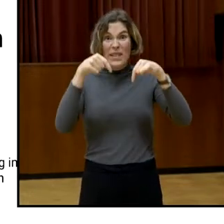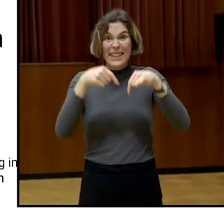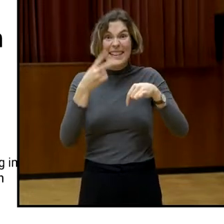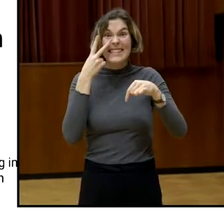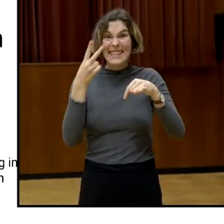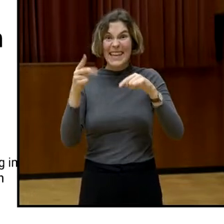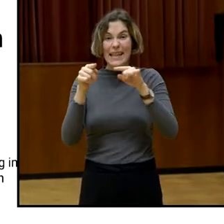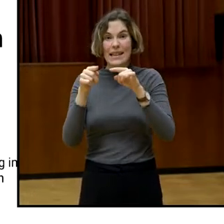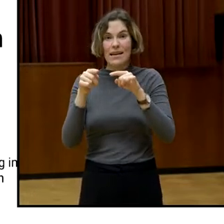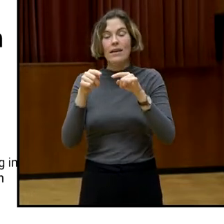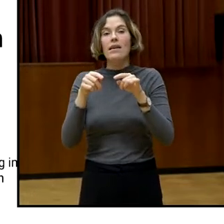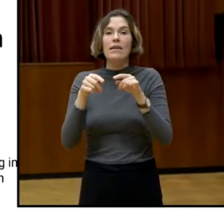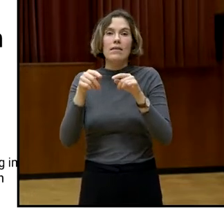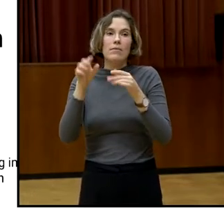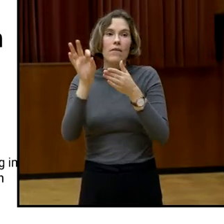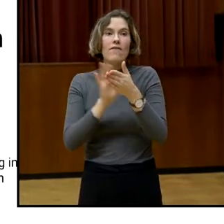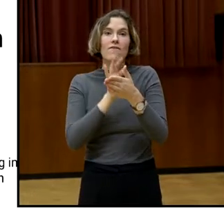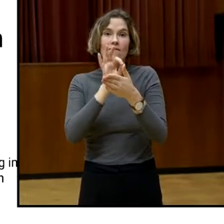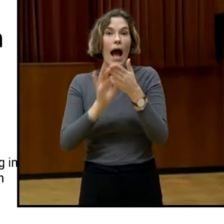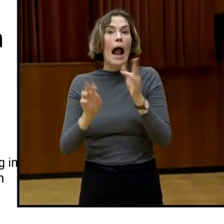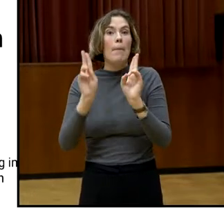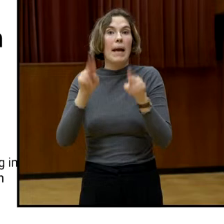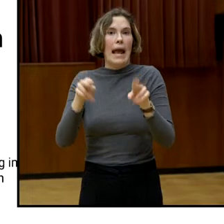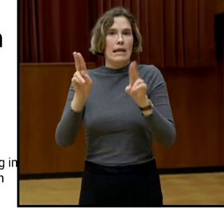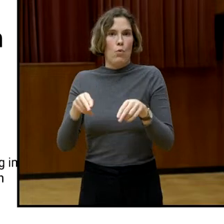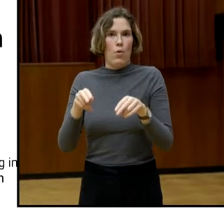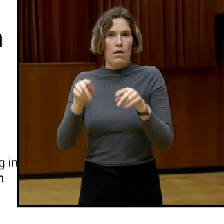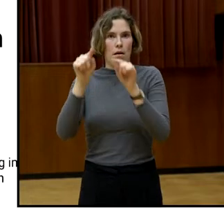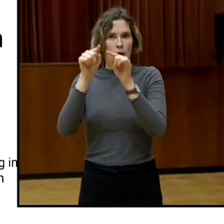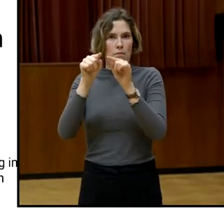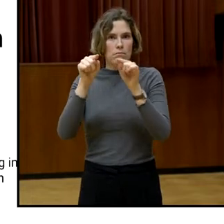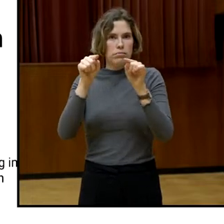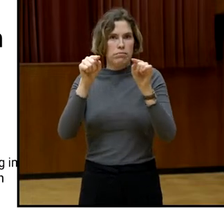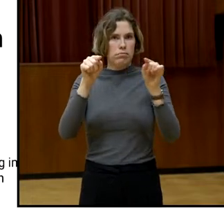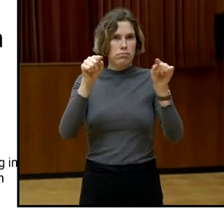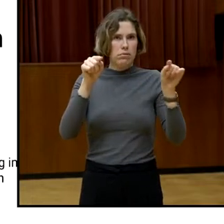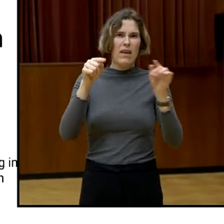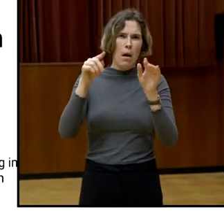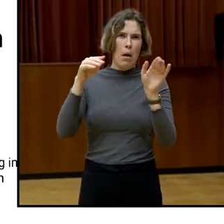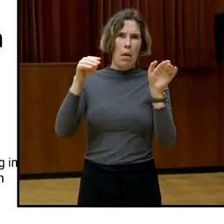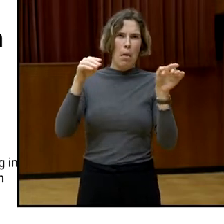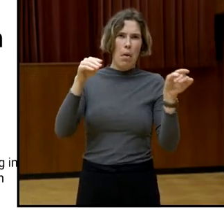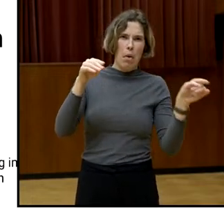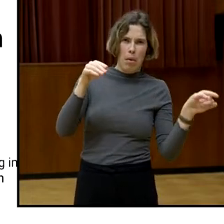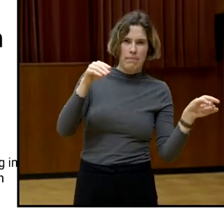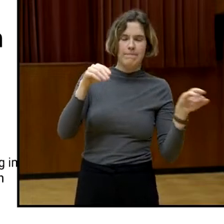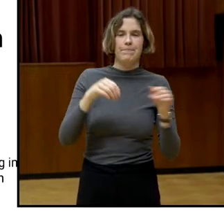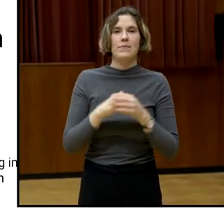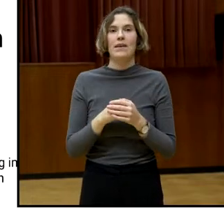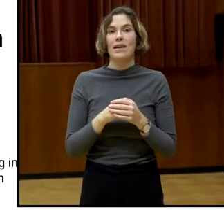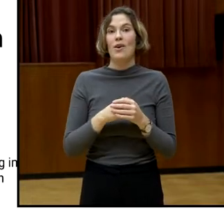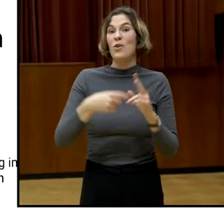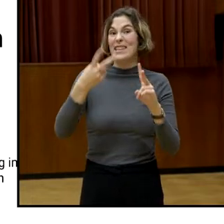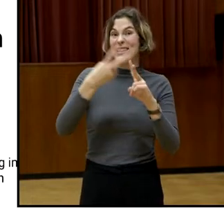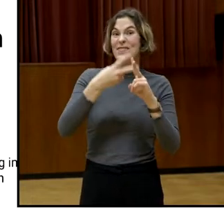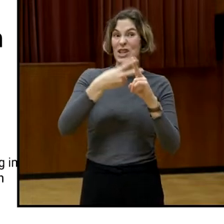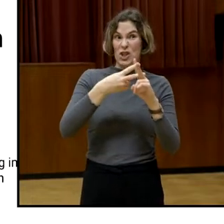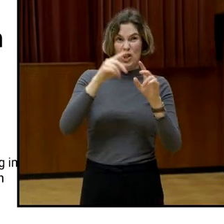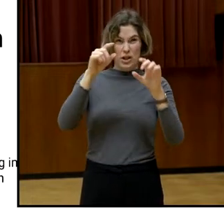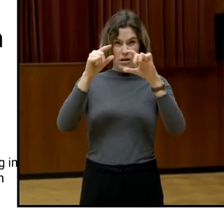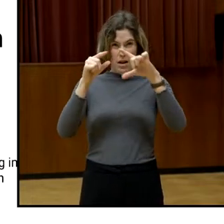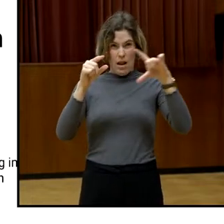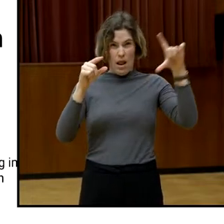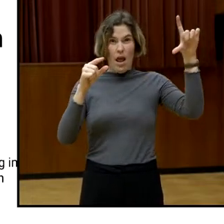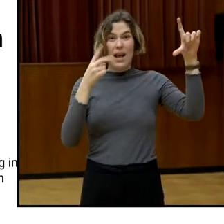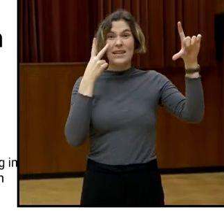Abstand dazwischen, das ist dann die Zahl der Nichtbeteiligten im Wahlalter. Und diese